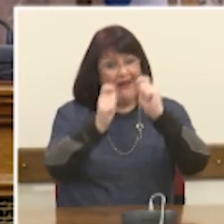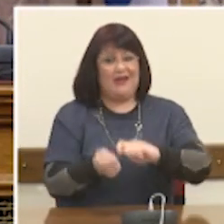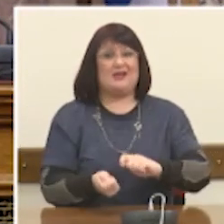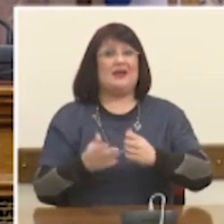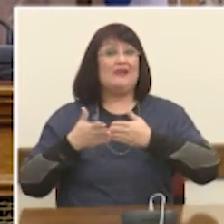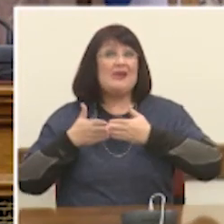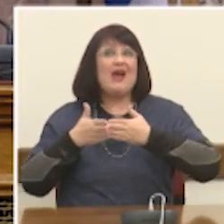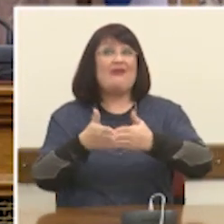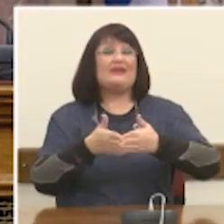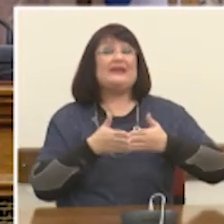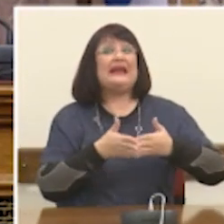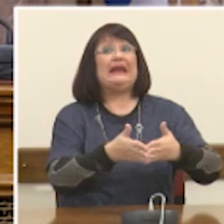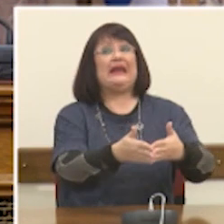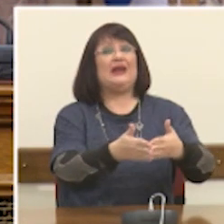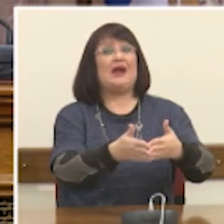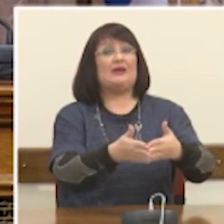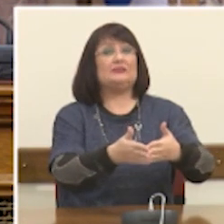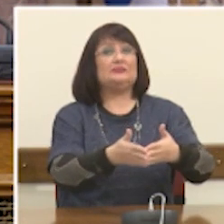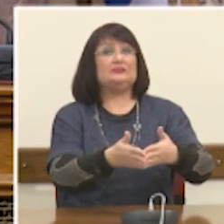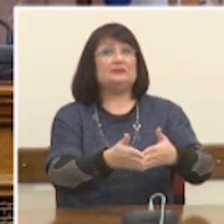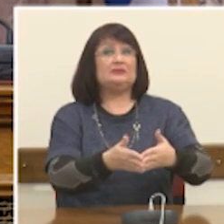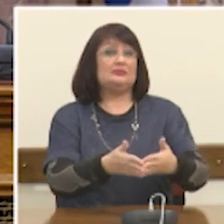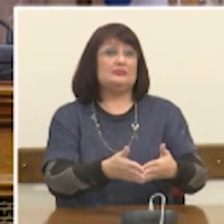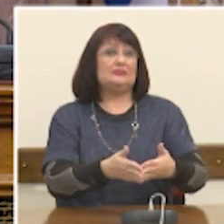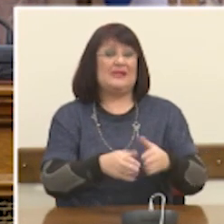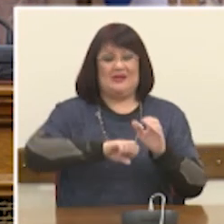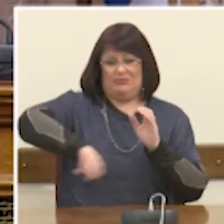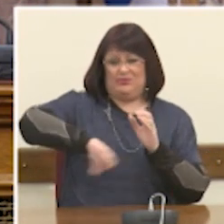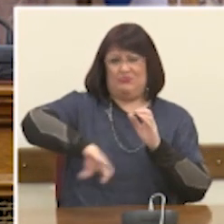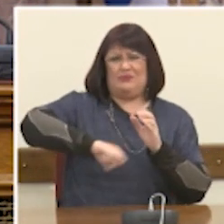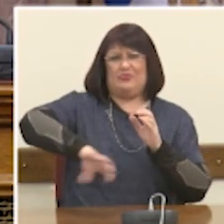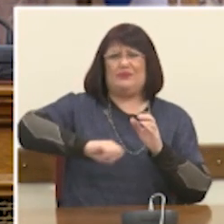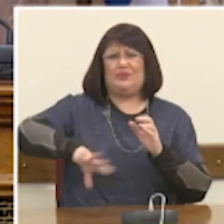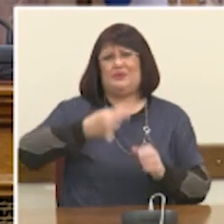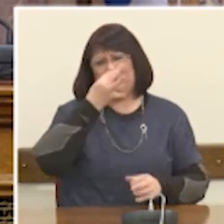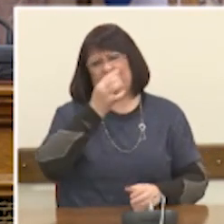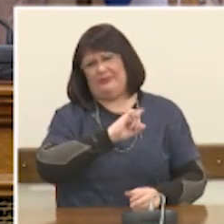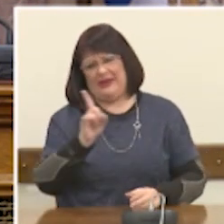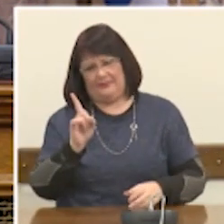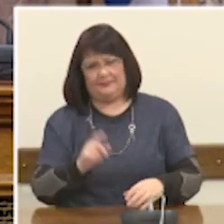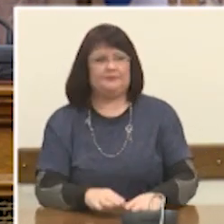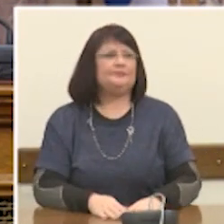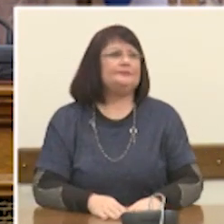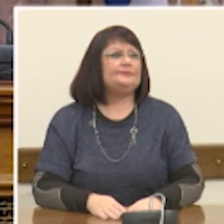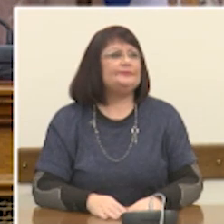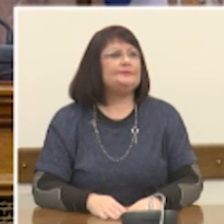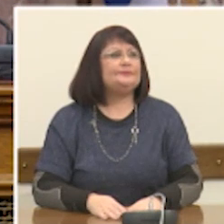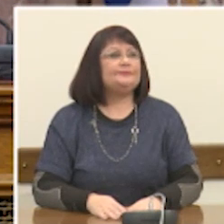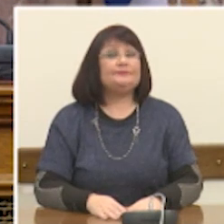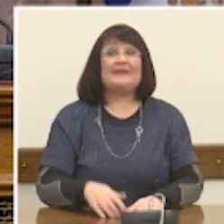χαμηλών και τελικά μηδενικών εκπομπών αερίων του θερμοκηπίου. Αλλά δεν είμαστε σήμερα που μιλάμε